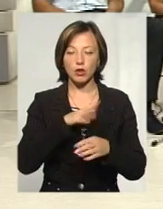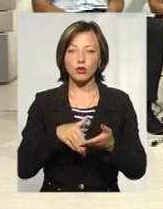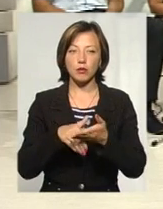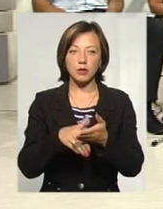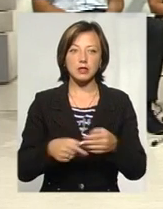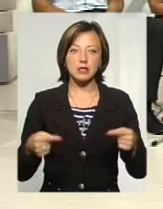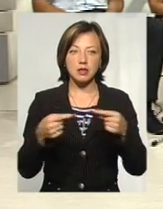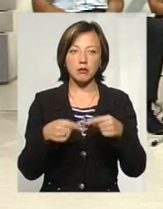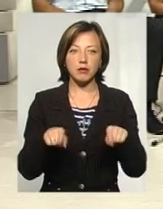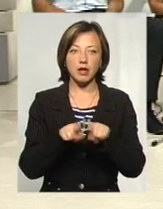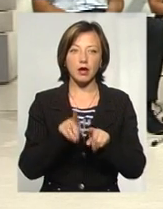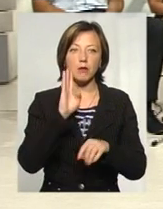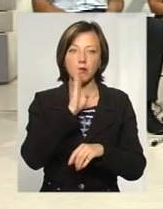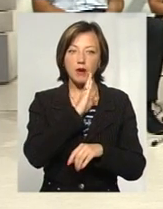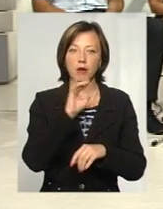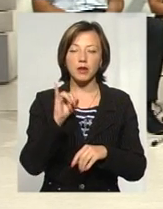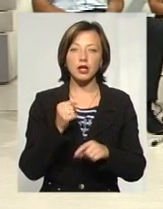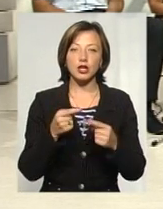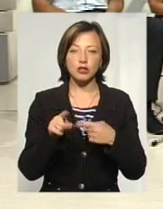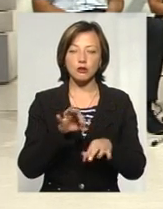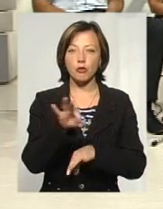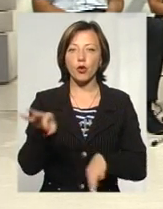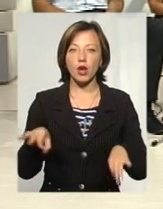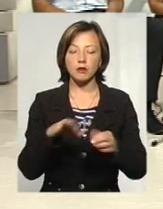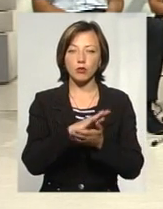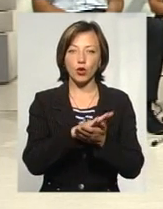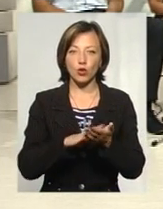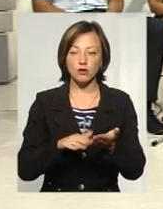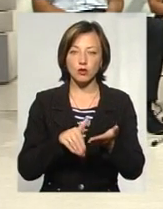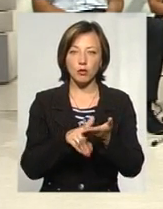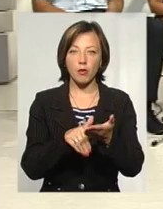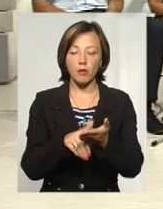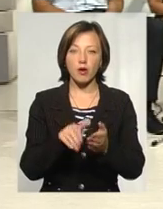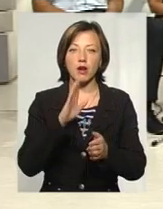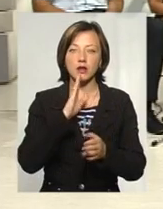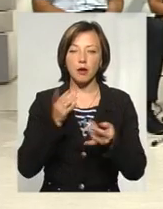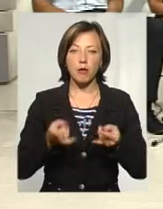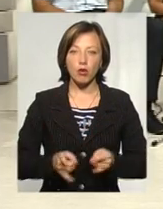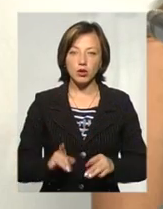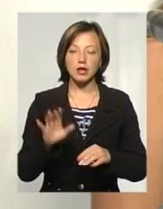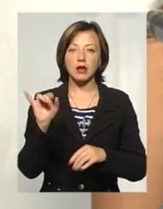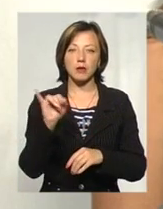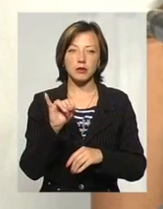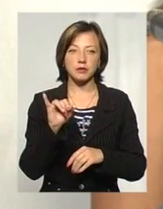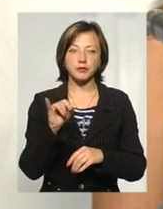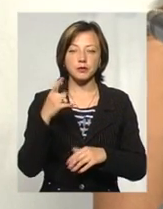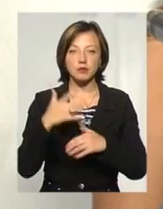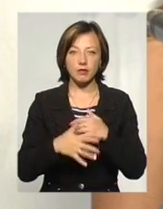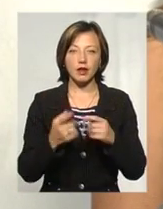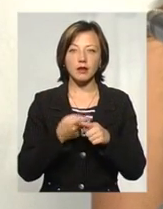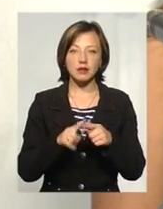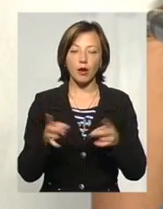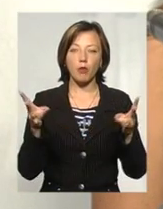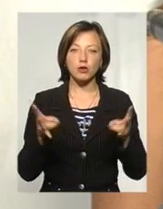саме таким мамам. Ну, і, звісно, інший проєкт, ми продовжуємо допомагати породілям. Ми зрозуміли, що все